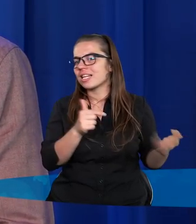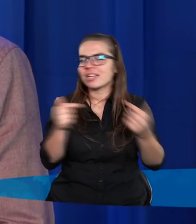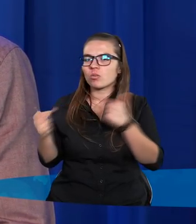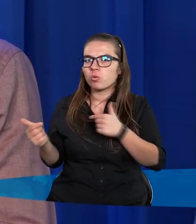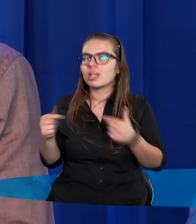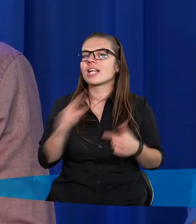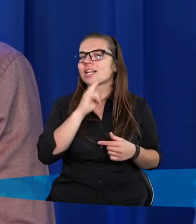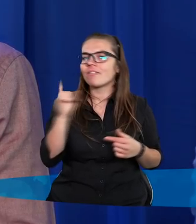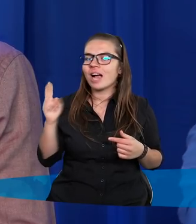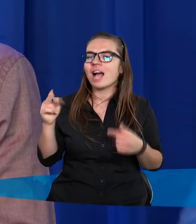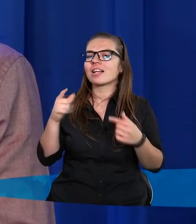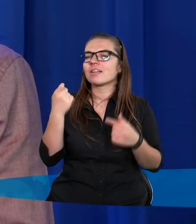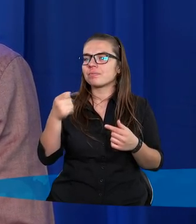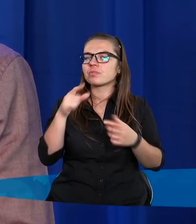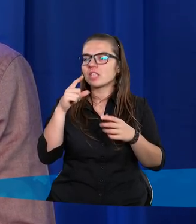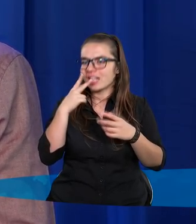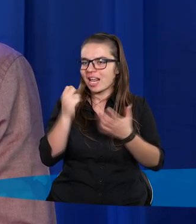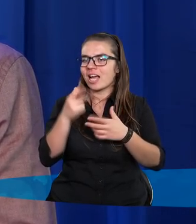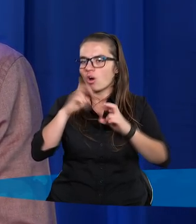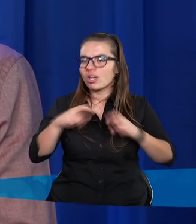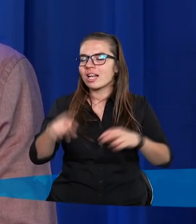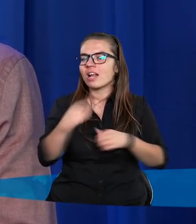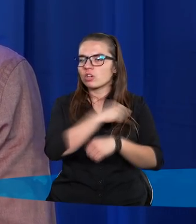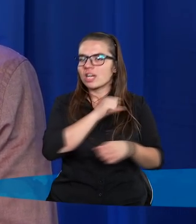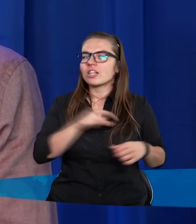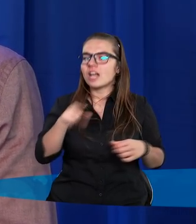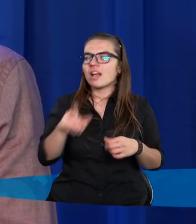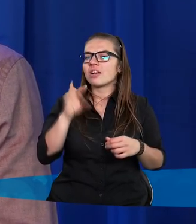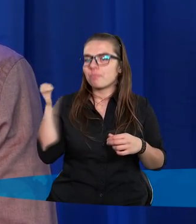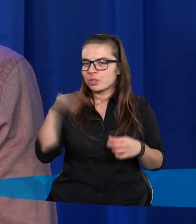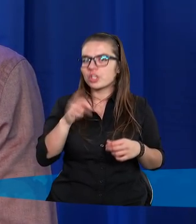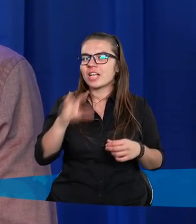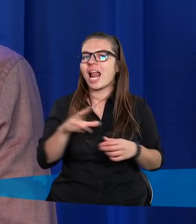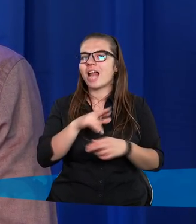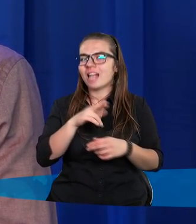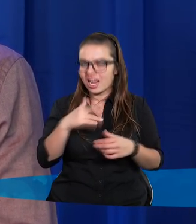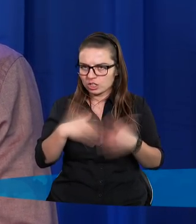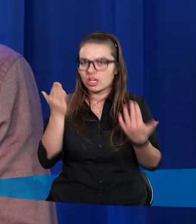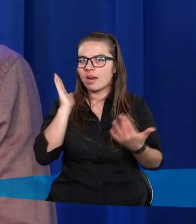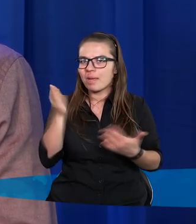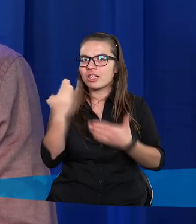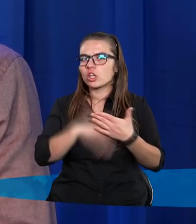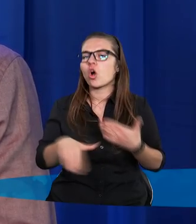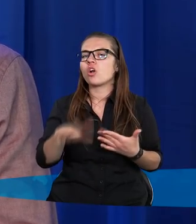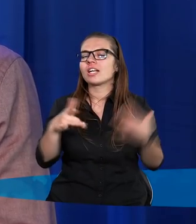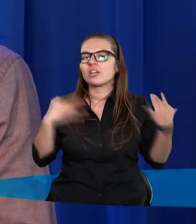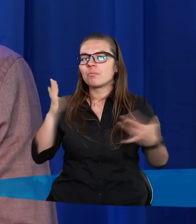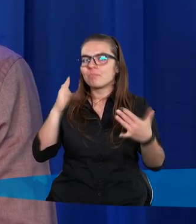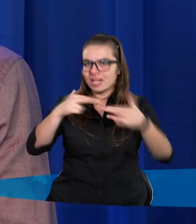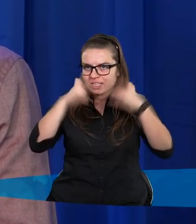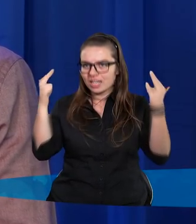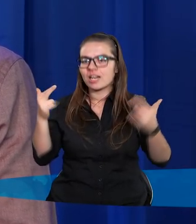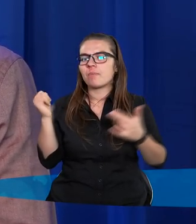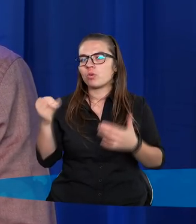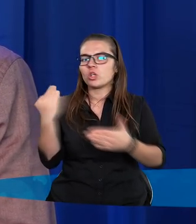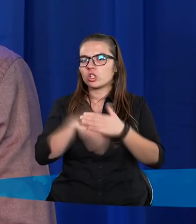bezdyskusyjne w każdym wyznaniu chrześcijańskim. Przyjdzie taki dzień, będzie koniec cierpienia, będzie Boże Królestwo, będzie niebo.